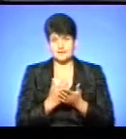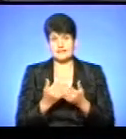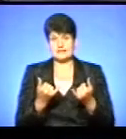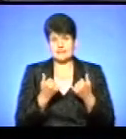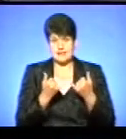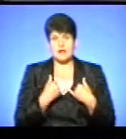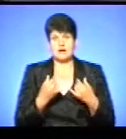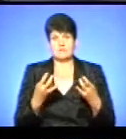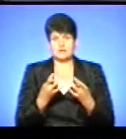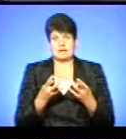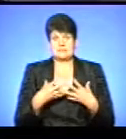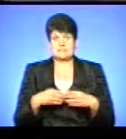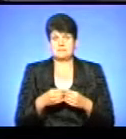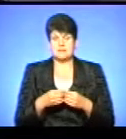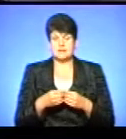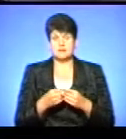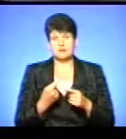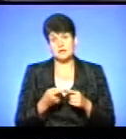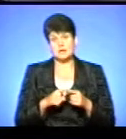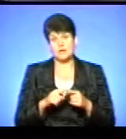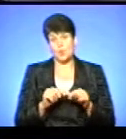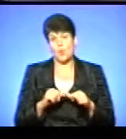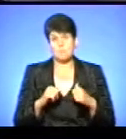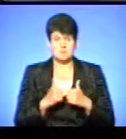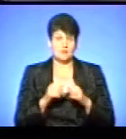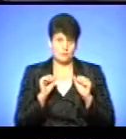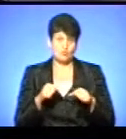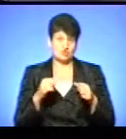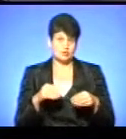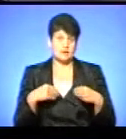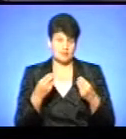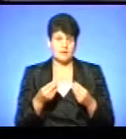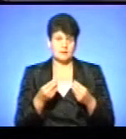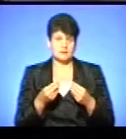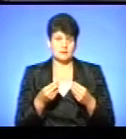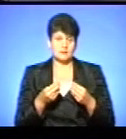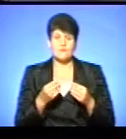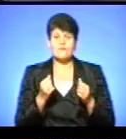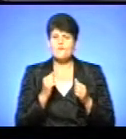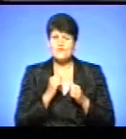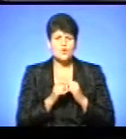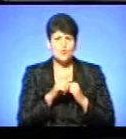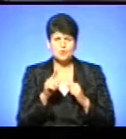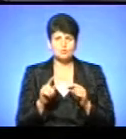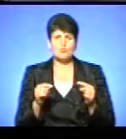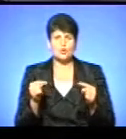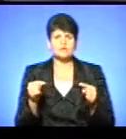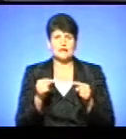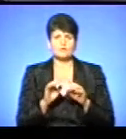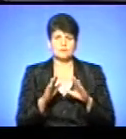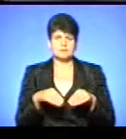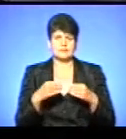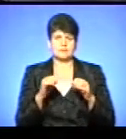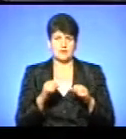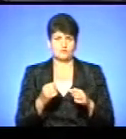сім'ї, це не розкіш. Це так, і комісія в праві надати, в кожному конкретному випадку, надати право на призначення